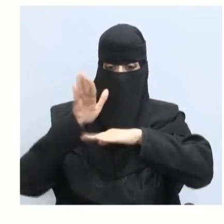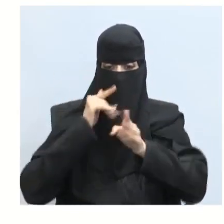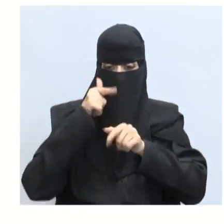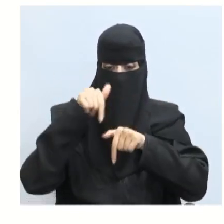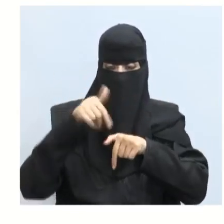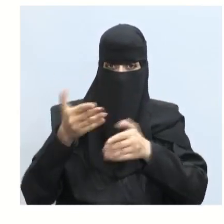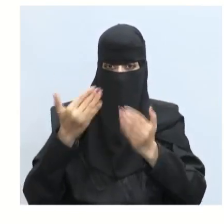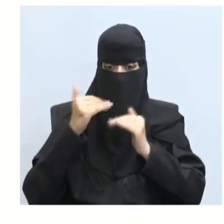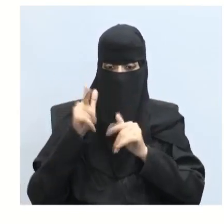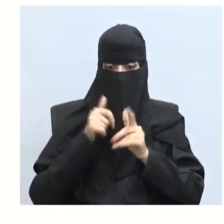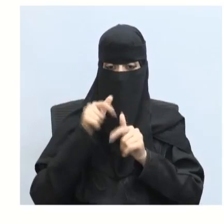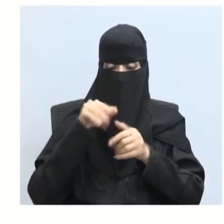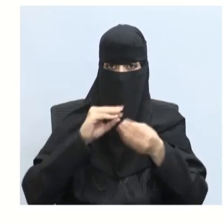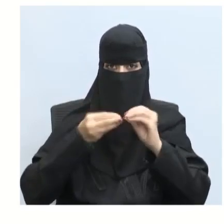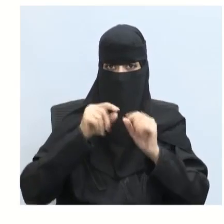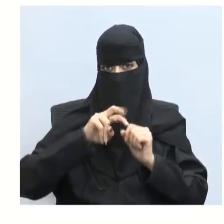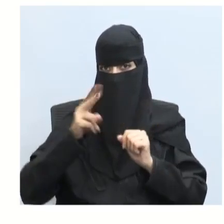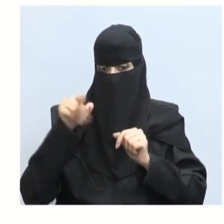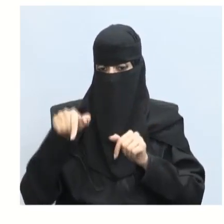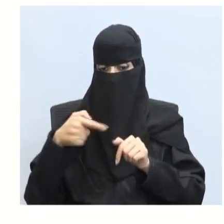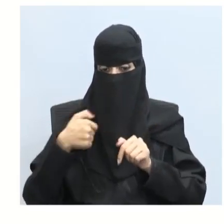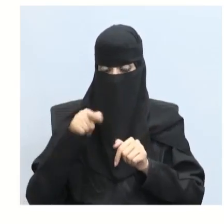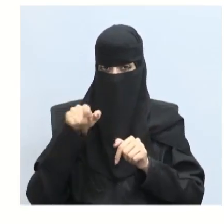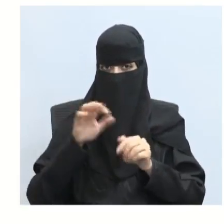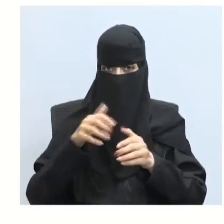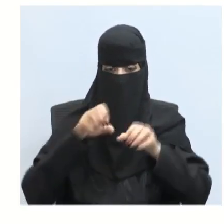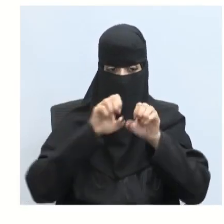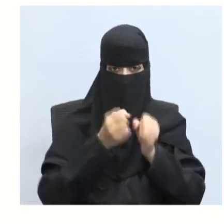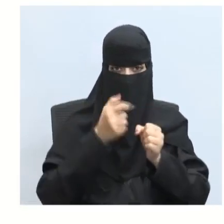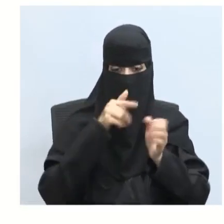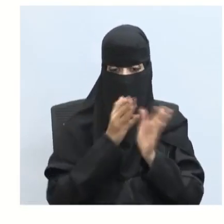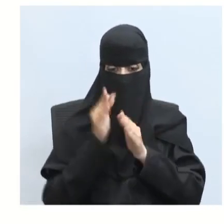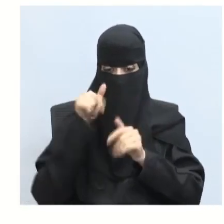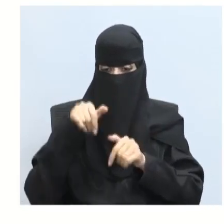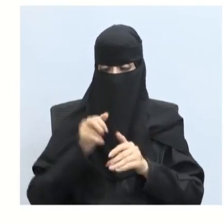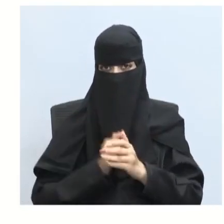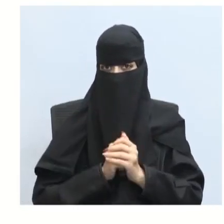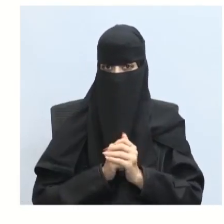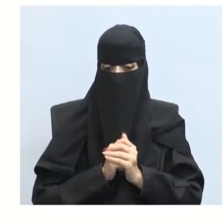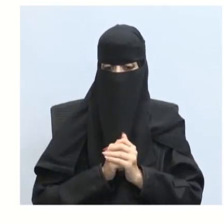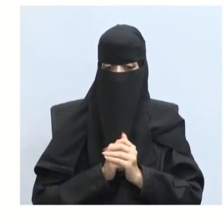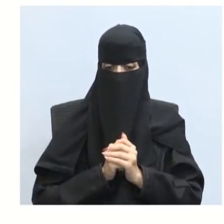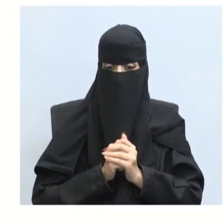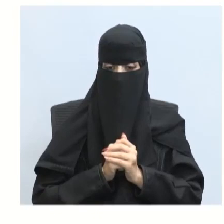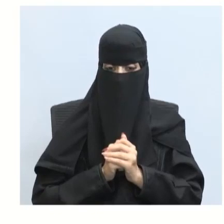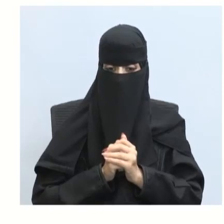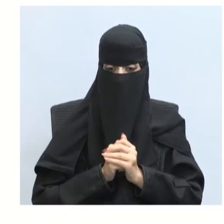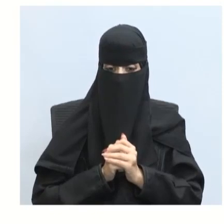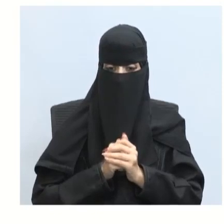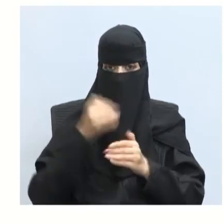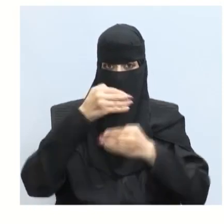لإنتاج ألوان أخرى هل هي انكسار أو حيود أو اختزال أو تراكب تسمى